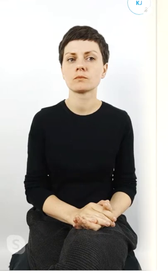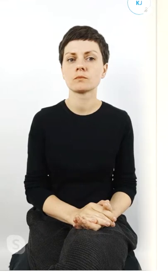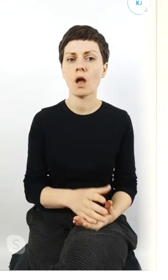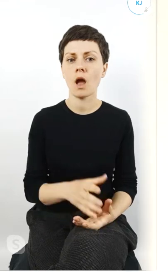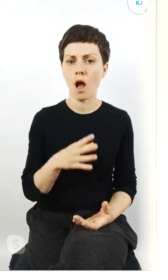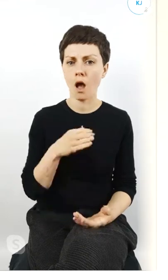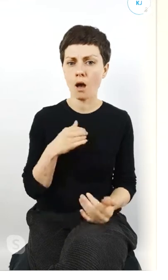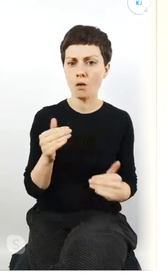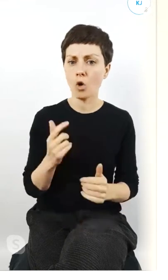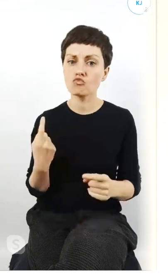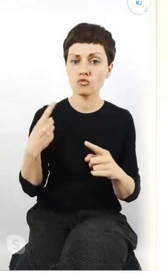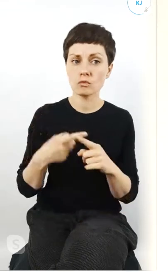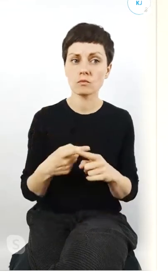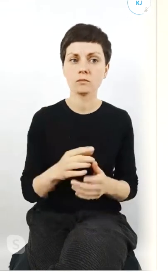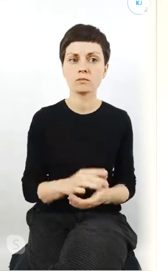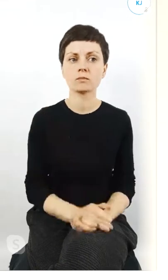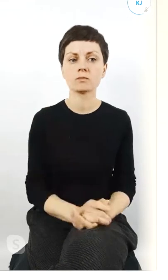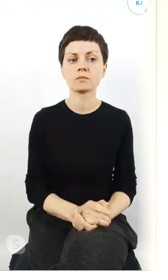Dodawaj.